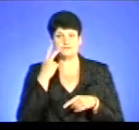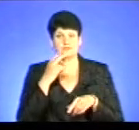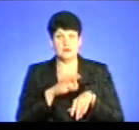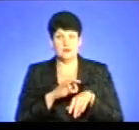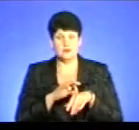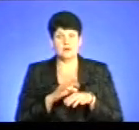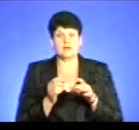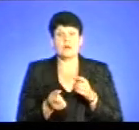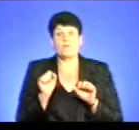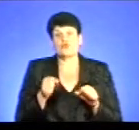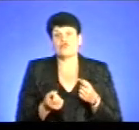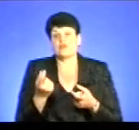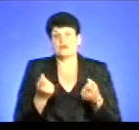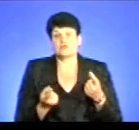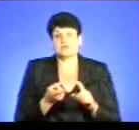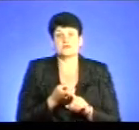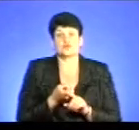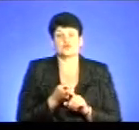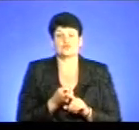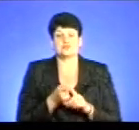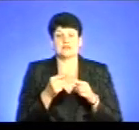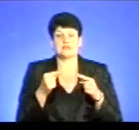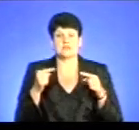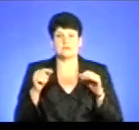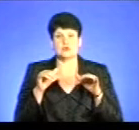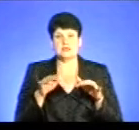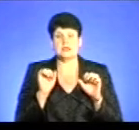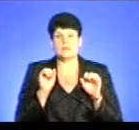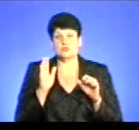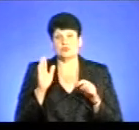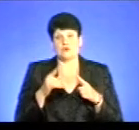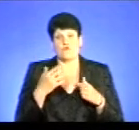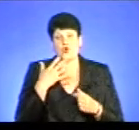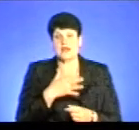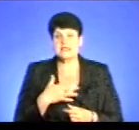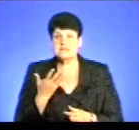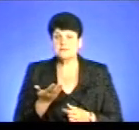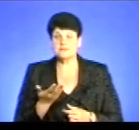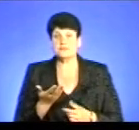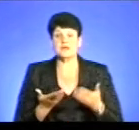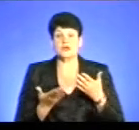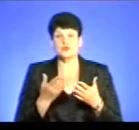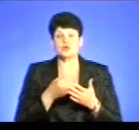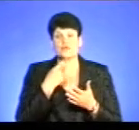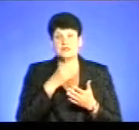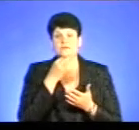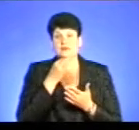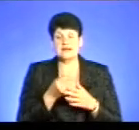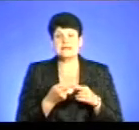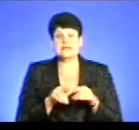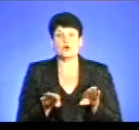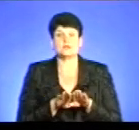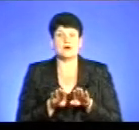внаслідок того чи іншого процесу патологічного, який може проходити в хронізмі. Так що, відповідальність одинакова. це